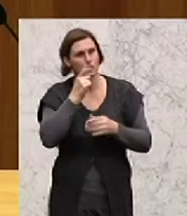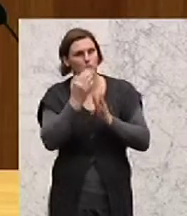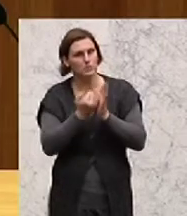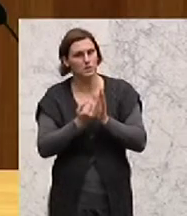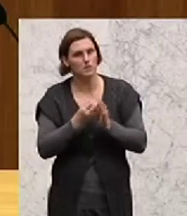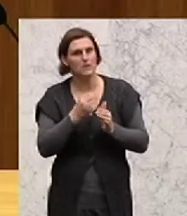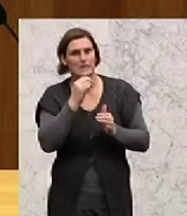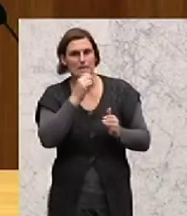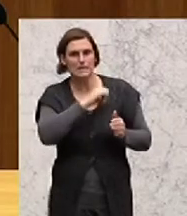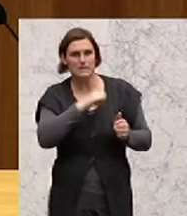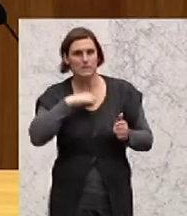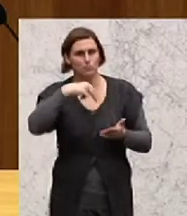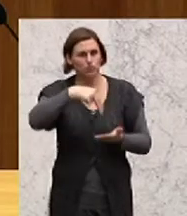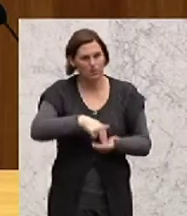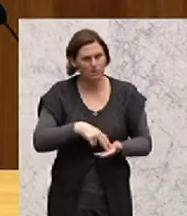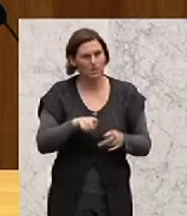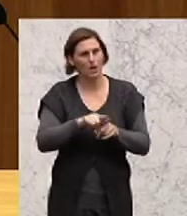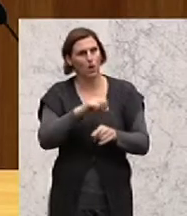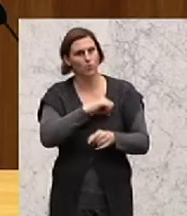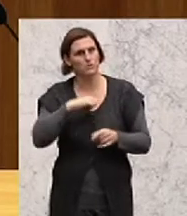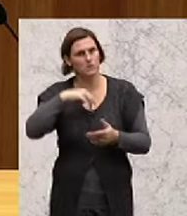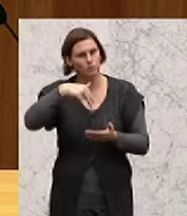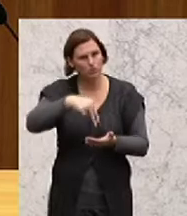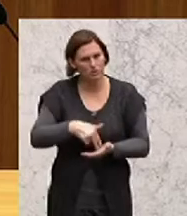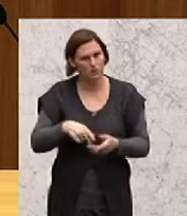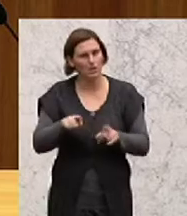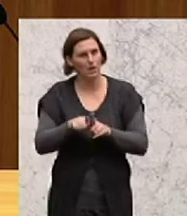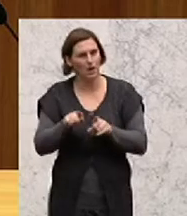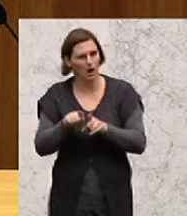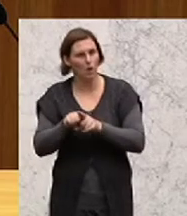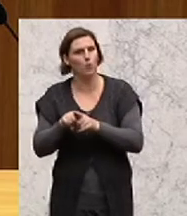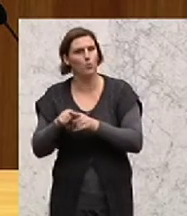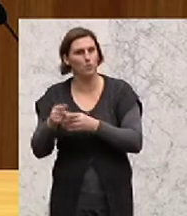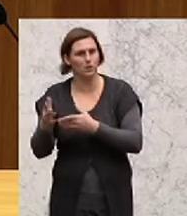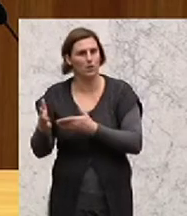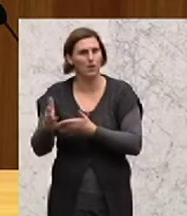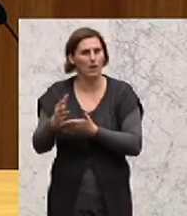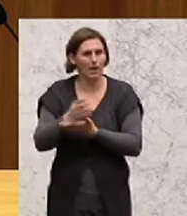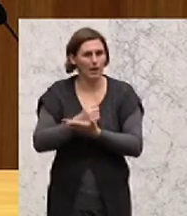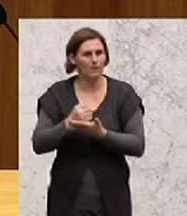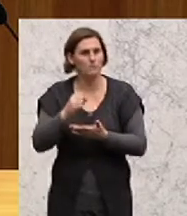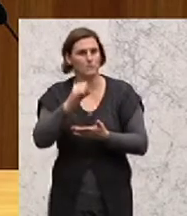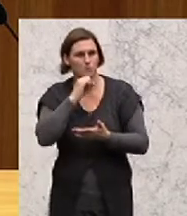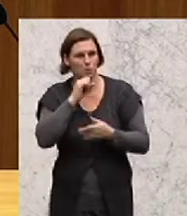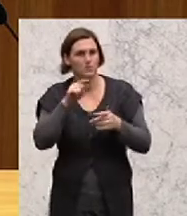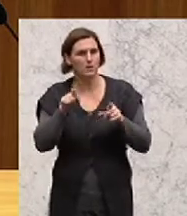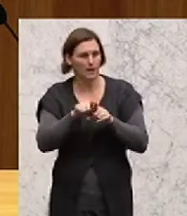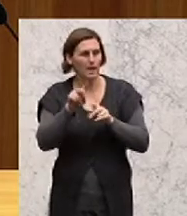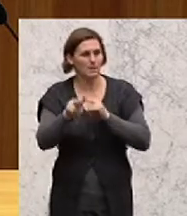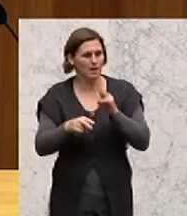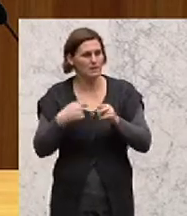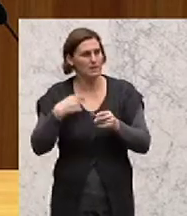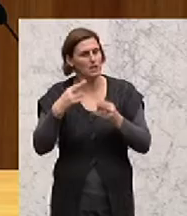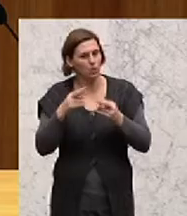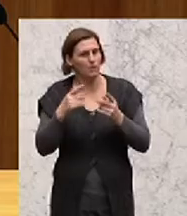Unselbstständige, Selbstständige und Erwerbsbauern gleich behandelt werden. Ich hoffe, dass das jetzt entsprechend eingebracht ist.